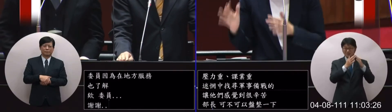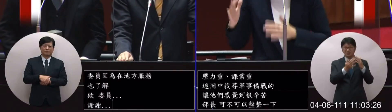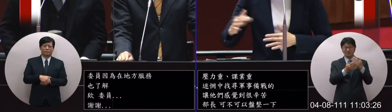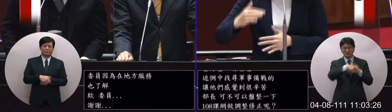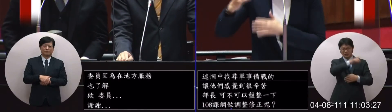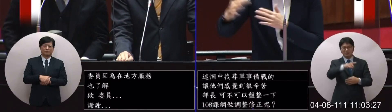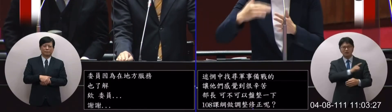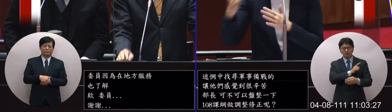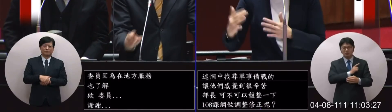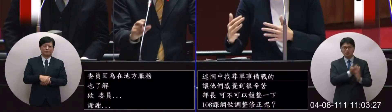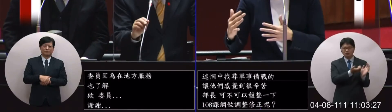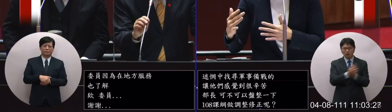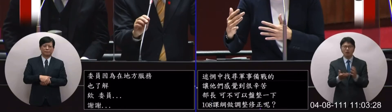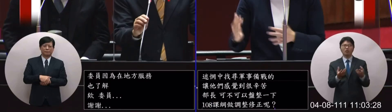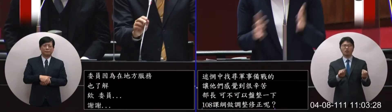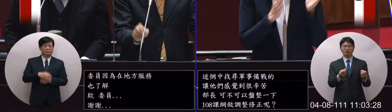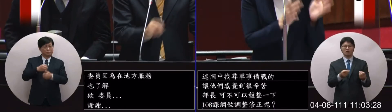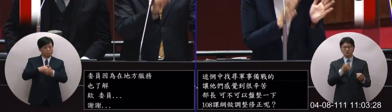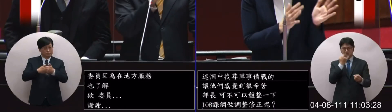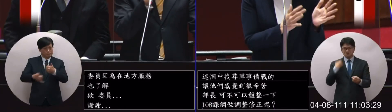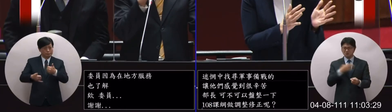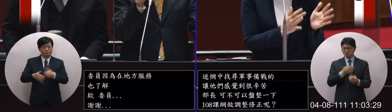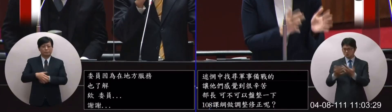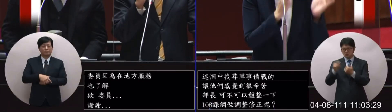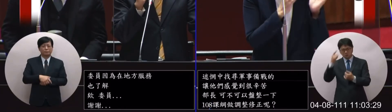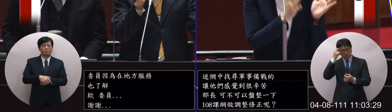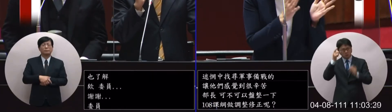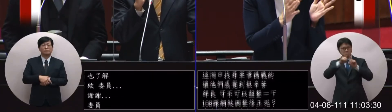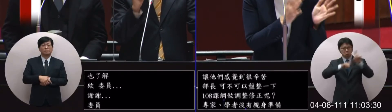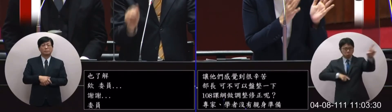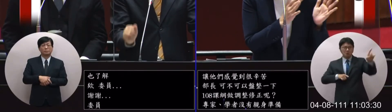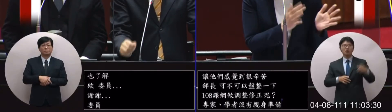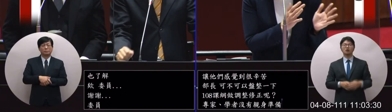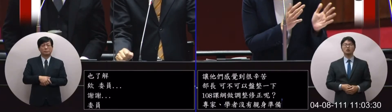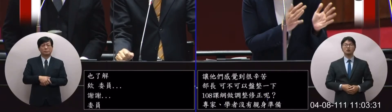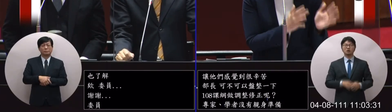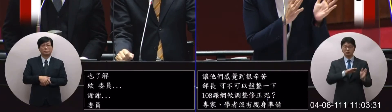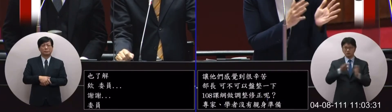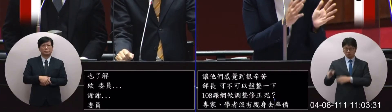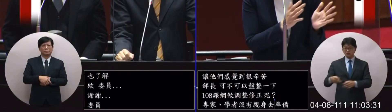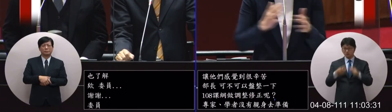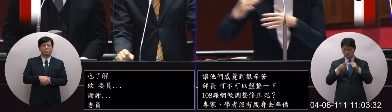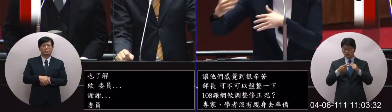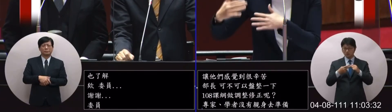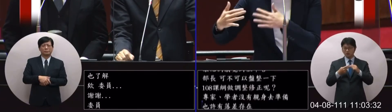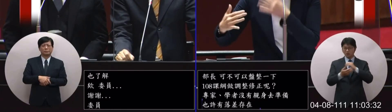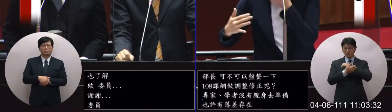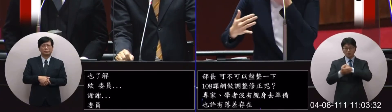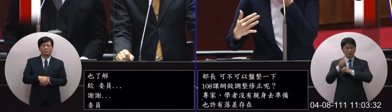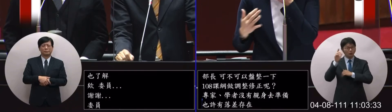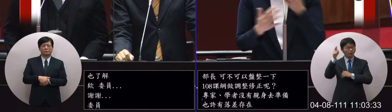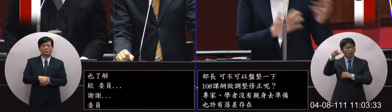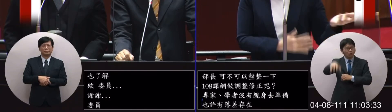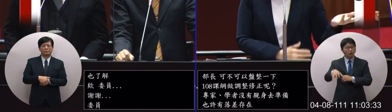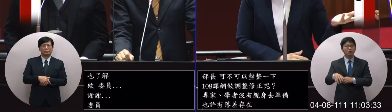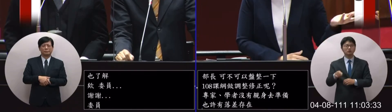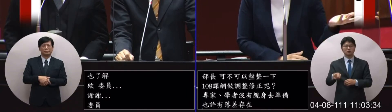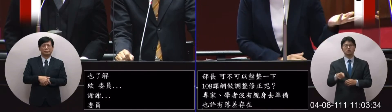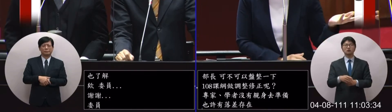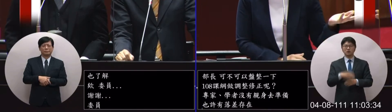準備也許有一個落差存在最多的是偏鄉的問題偏鄉他們要準備資料裡面